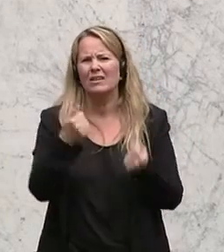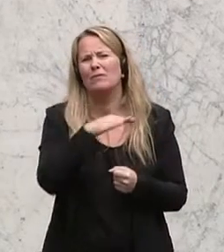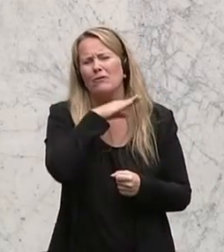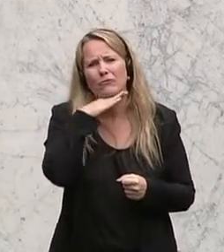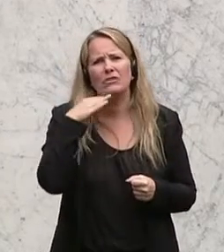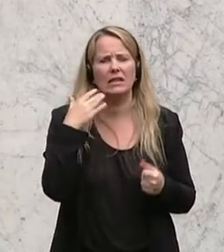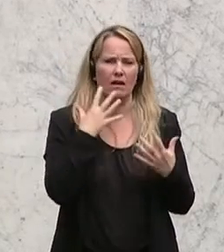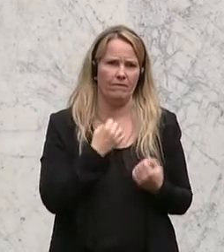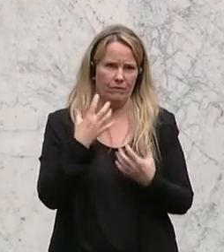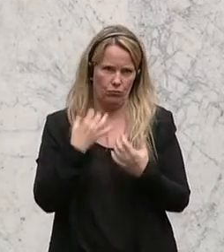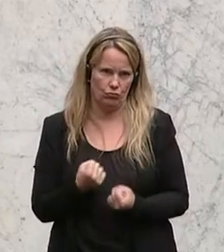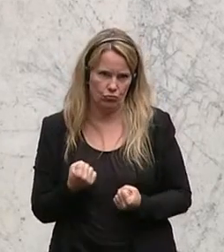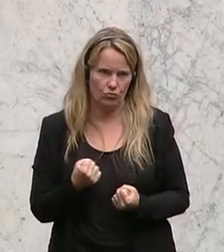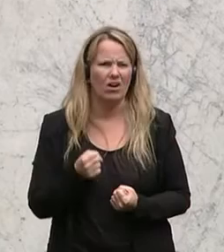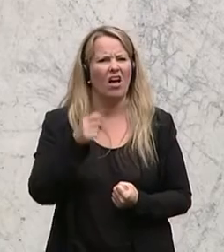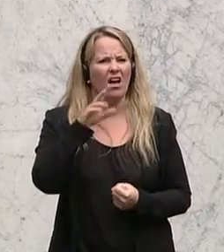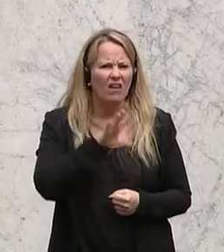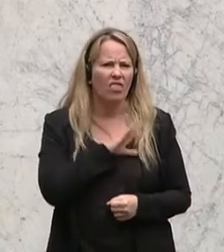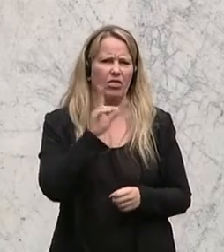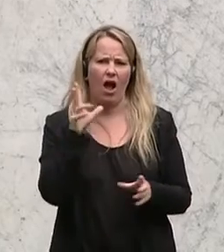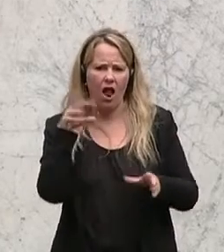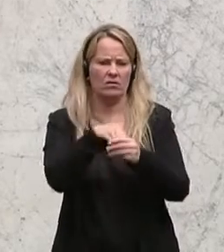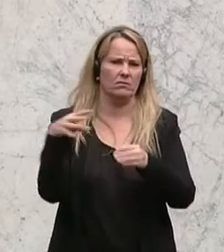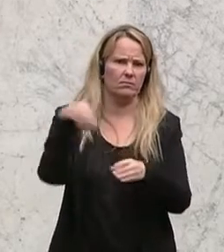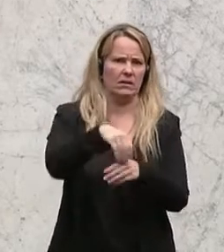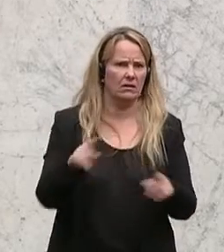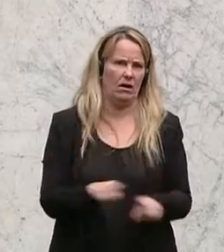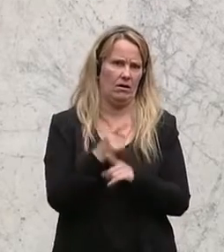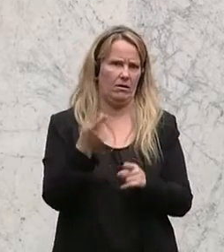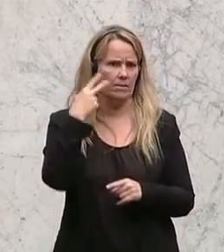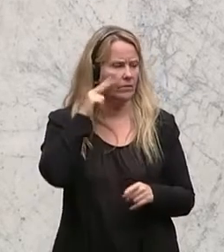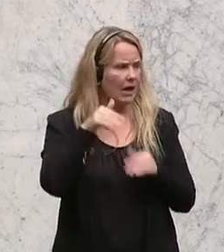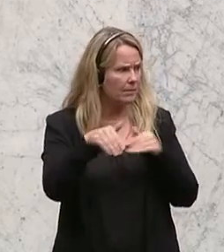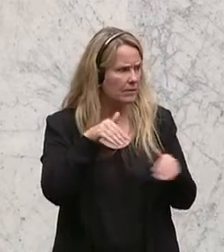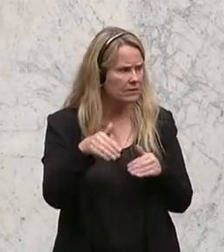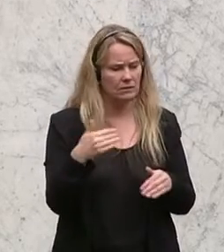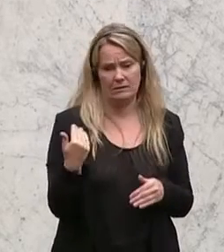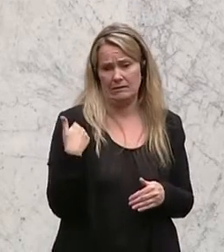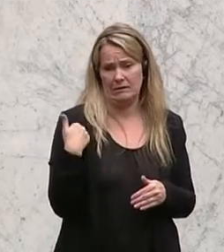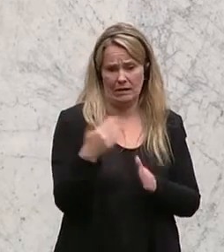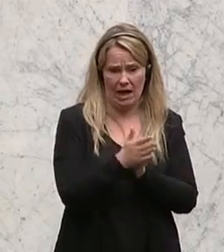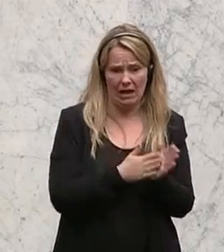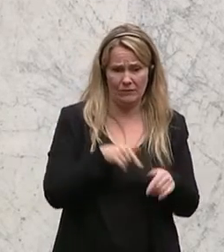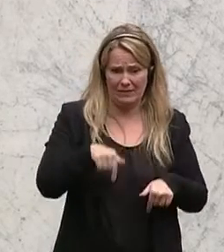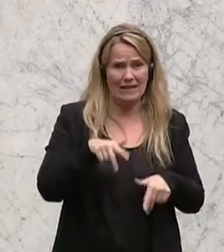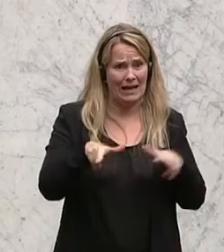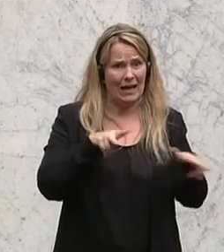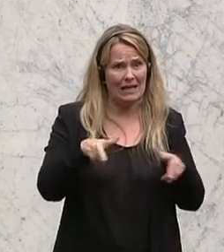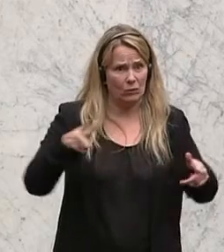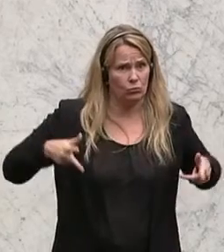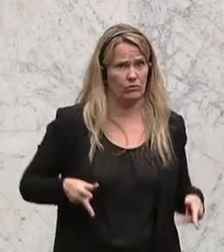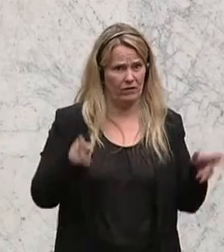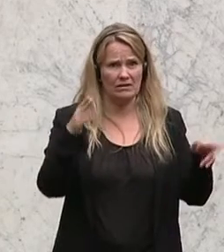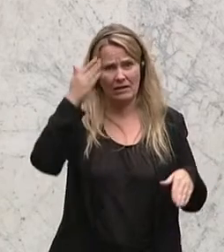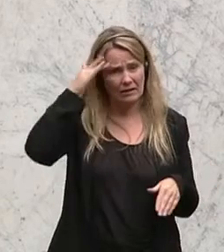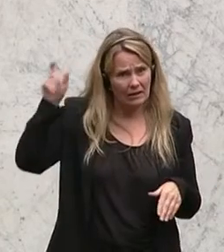Wünsche, man hätte das alles mitpacken können. Und Herr Minister, seit Beginn dieser Legislaturperiode kennen